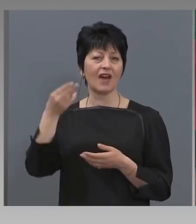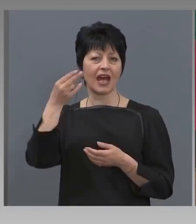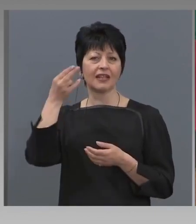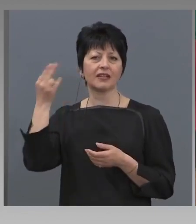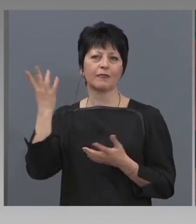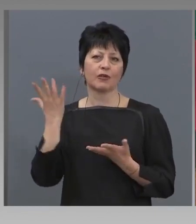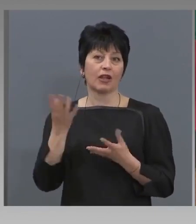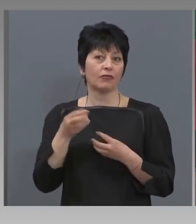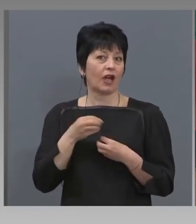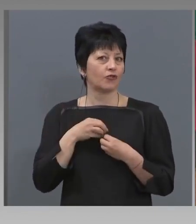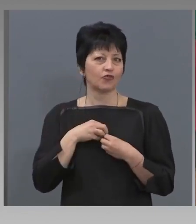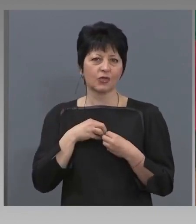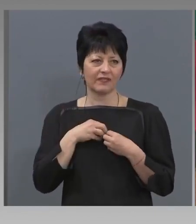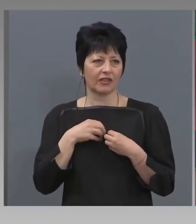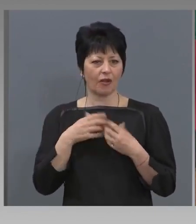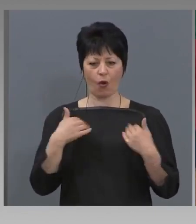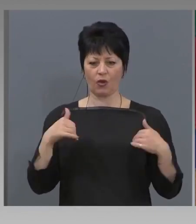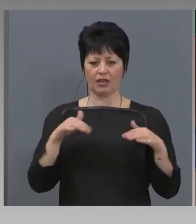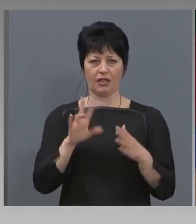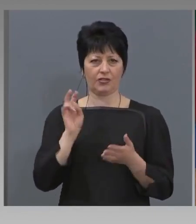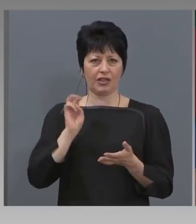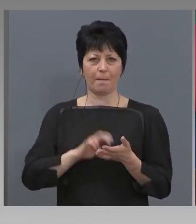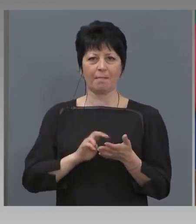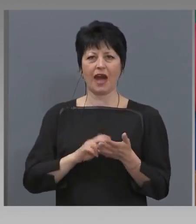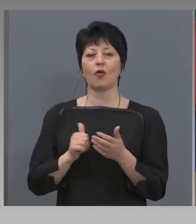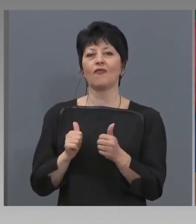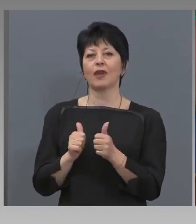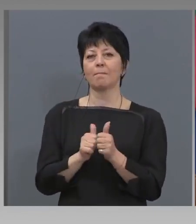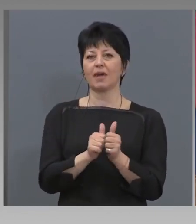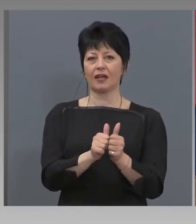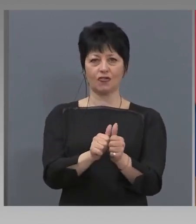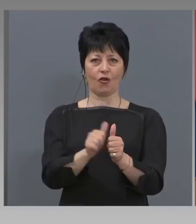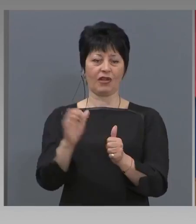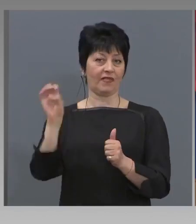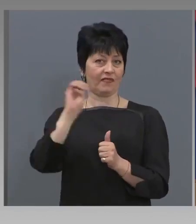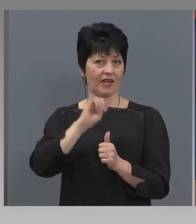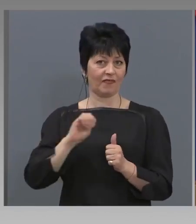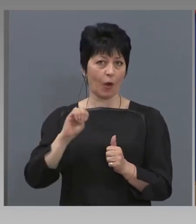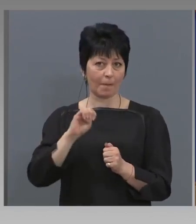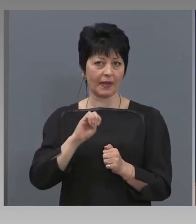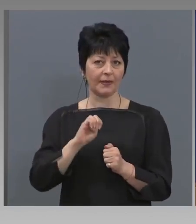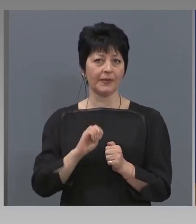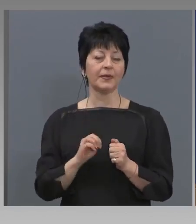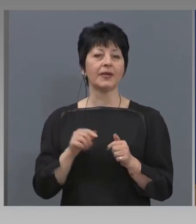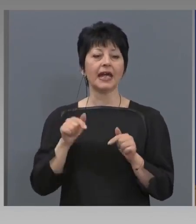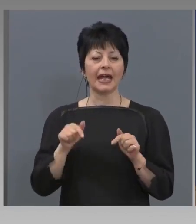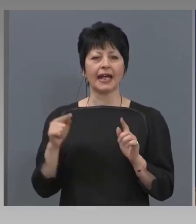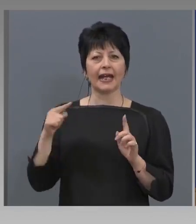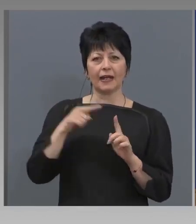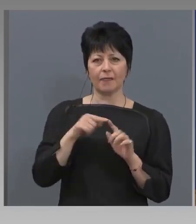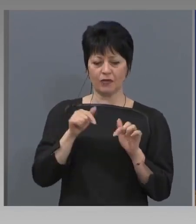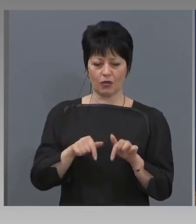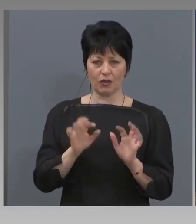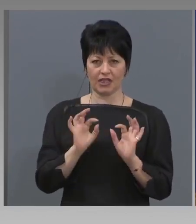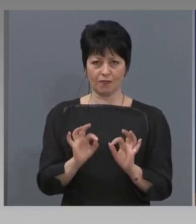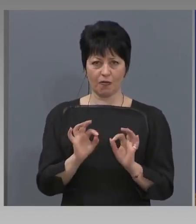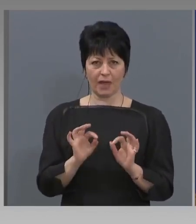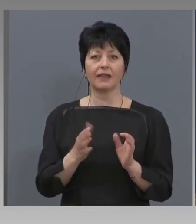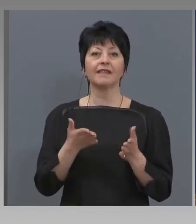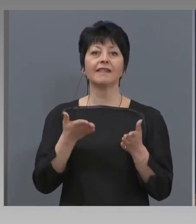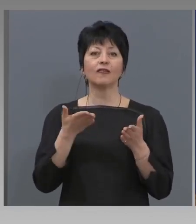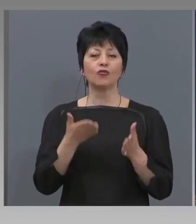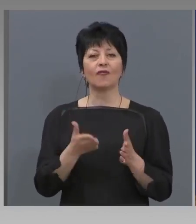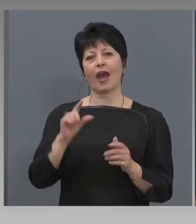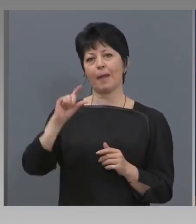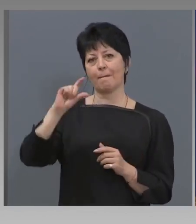чувствителна от нашите банкови партньори в Европа. Към този момент това е максимума, което